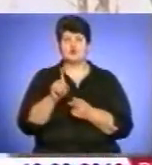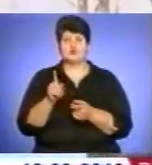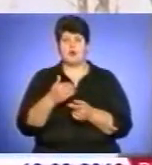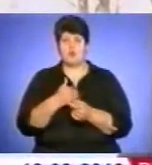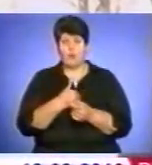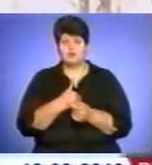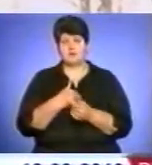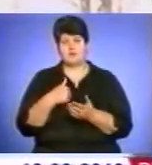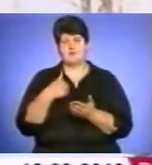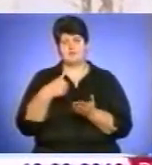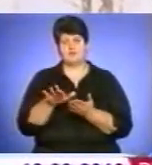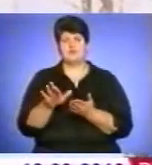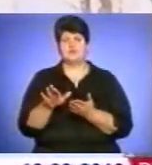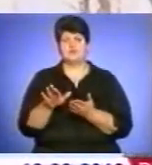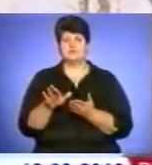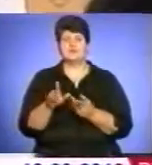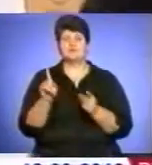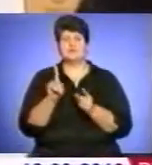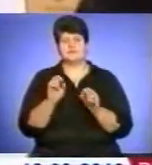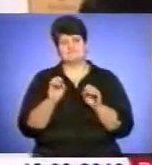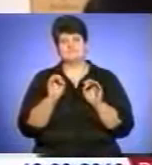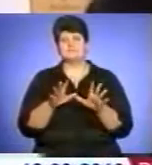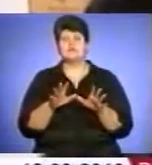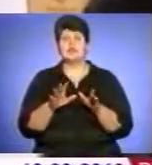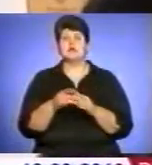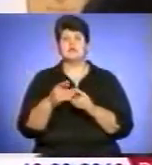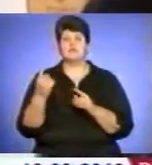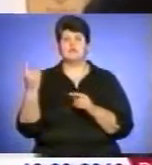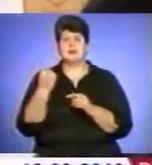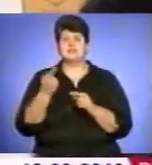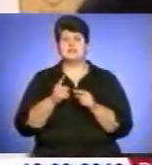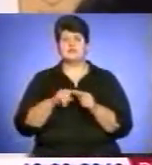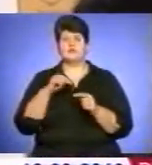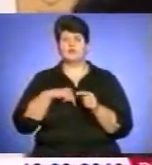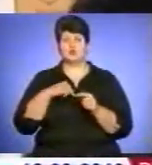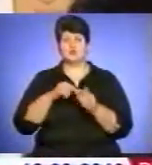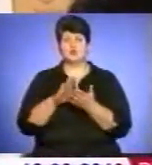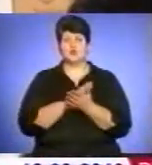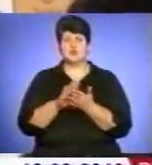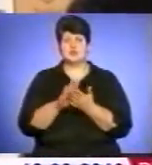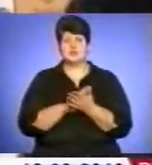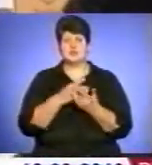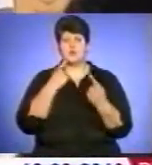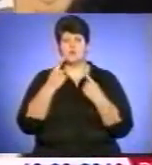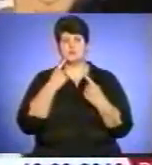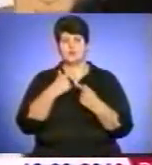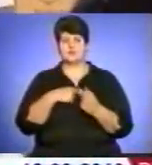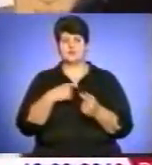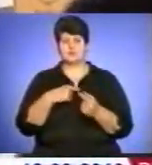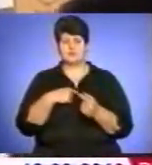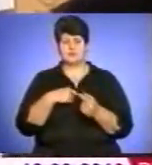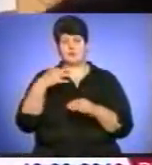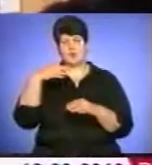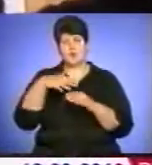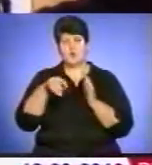а я відмовлюся від того. Ну, чимось пожертвую. Насамперед, якесь внутрішнє очищення, розмова з собою, осмислення